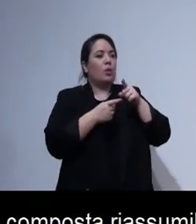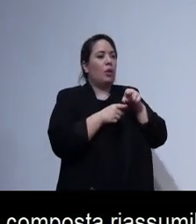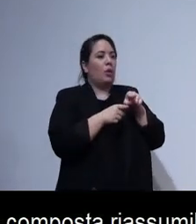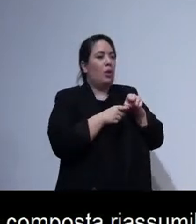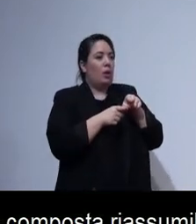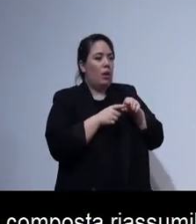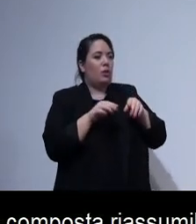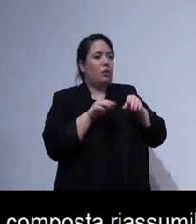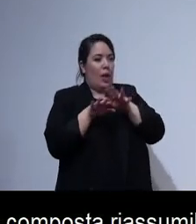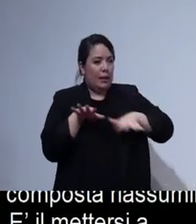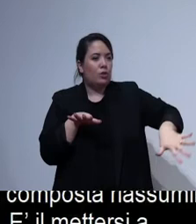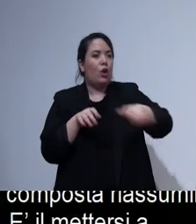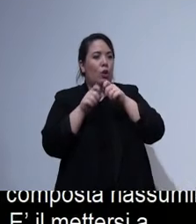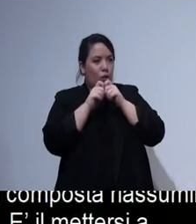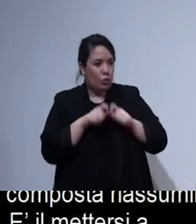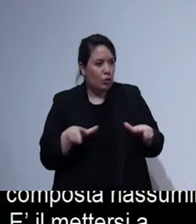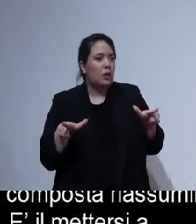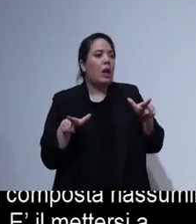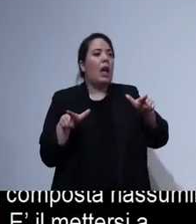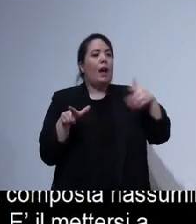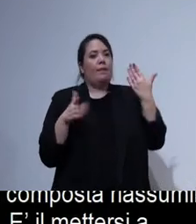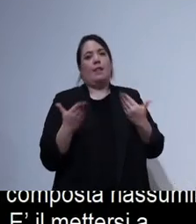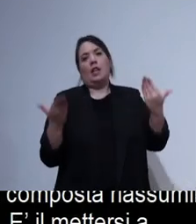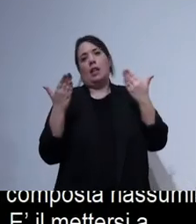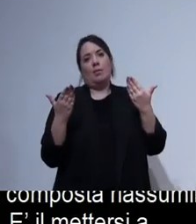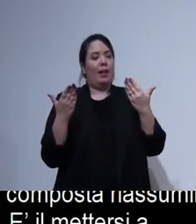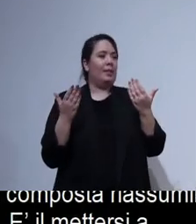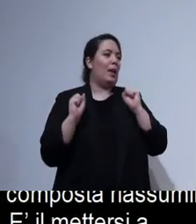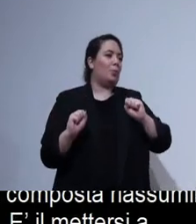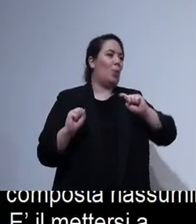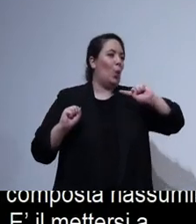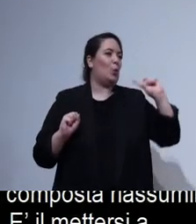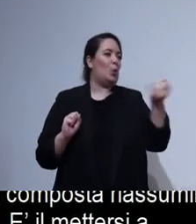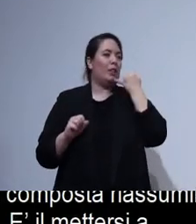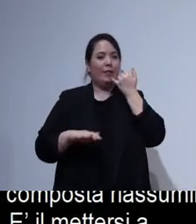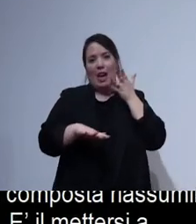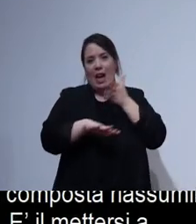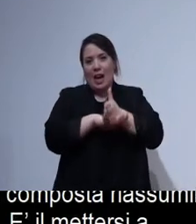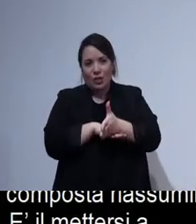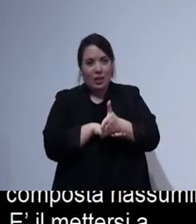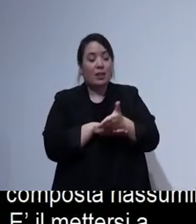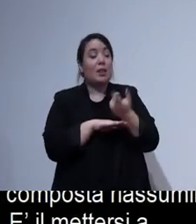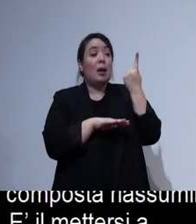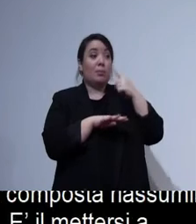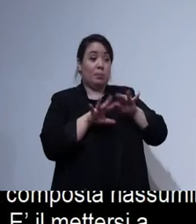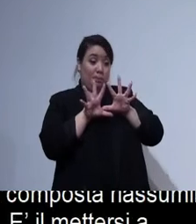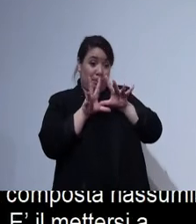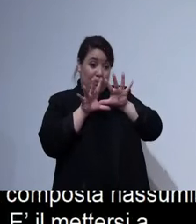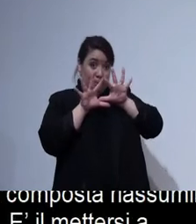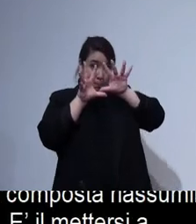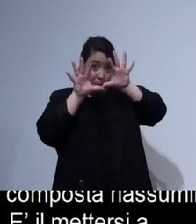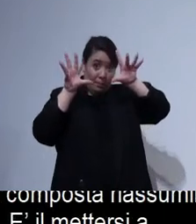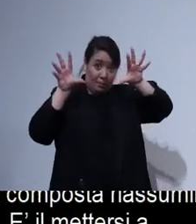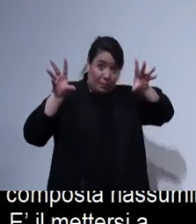di essere finalmente alla portata di tutti. L'insieme di tutti questi ingredienti